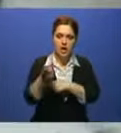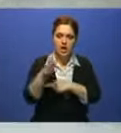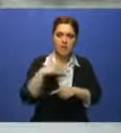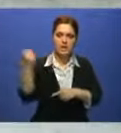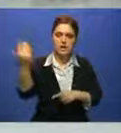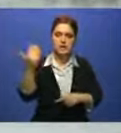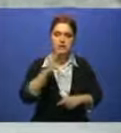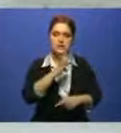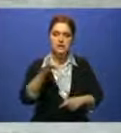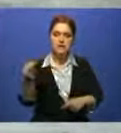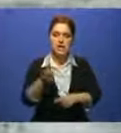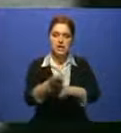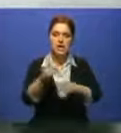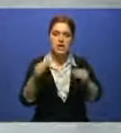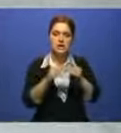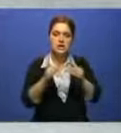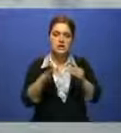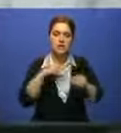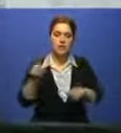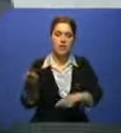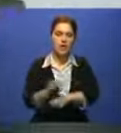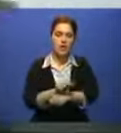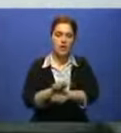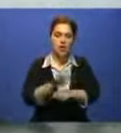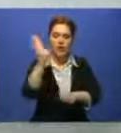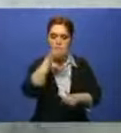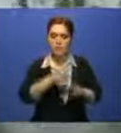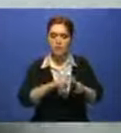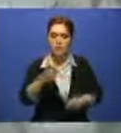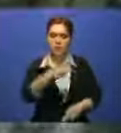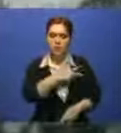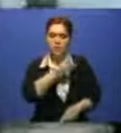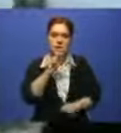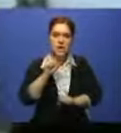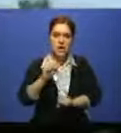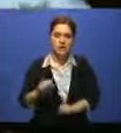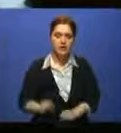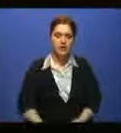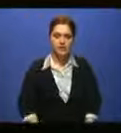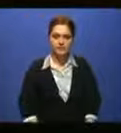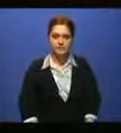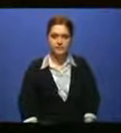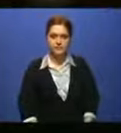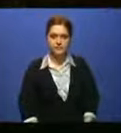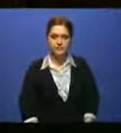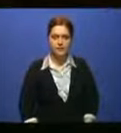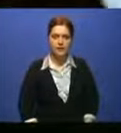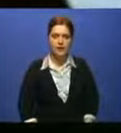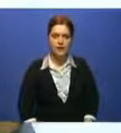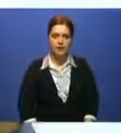10 из них после ремонта снова встали в строй, а Петр Морозов получил первую медаль за отвагу. А пули свистят кругом.